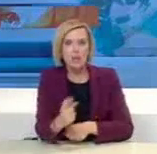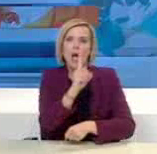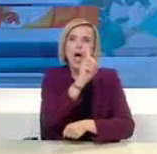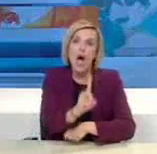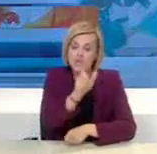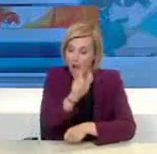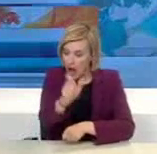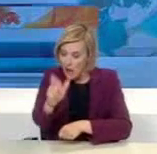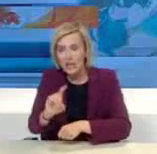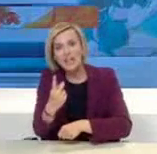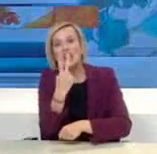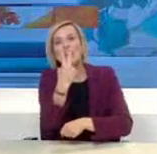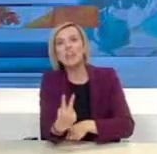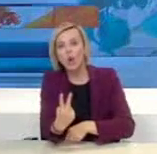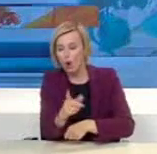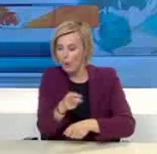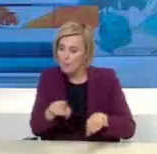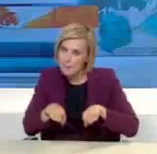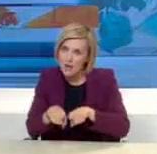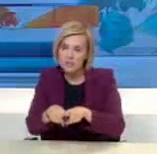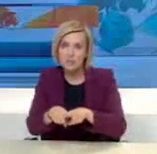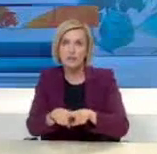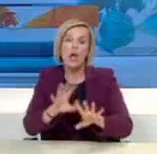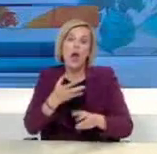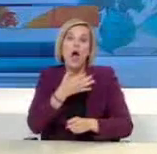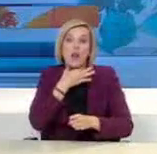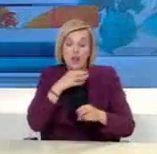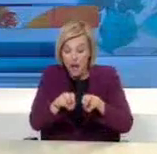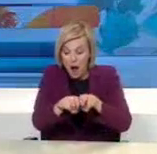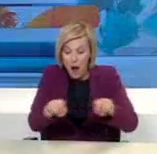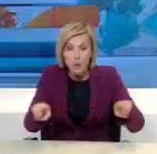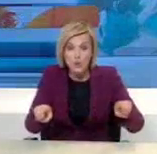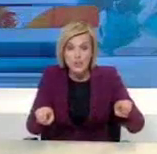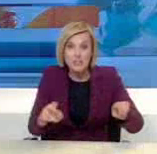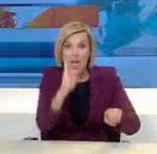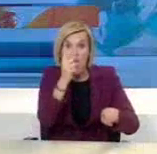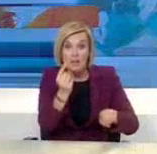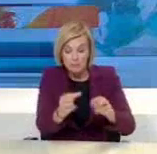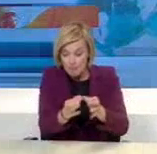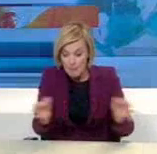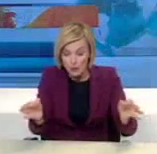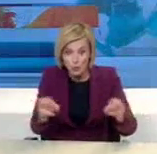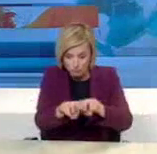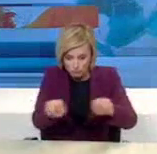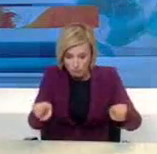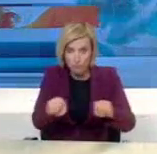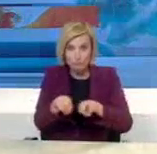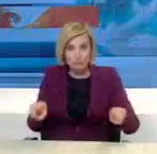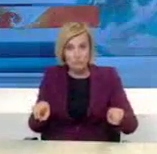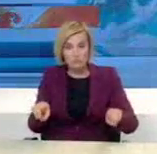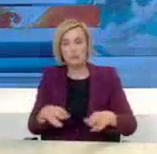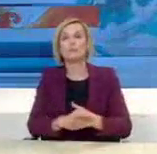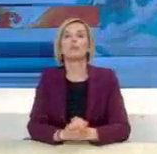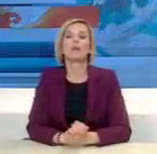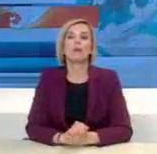τηρώντας την τελευταία αυτή περίπτωση την αναγκαία απόσταση 1,5 μέτρου. Εφάπαξ μετάβαση